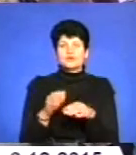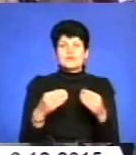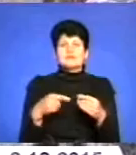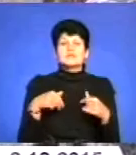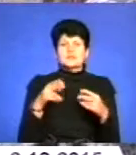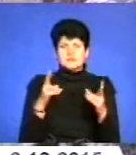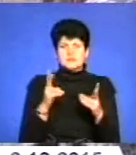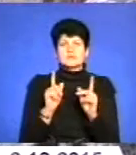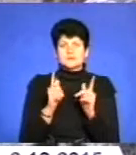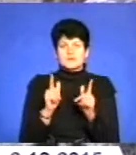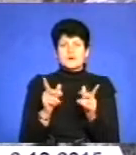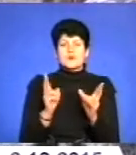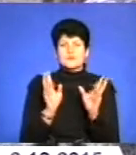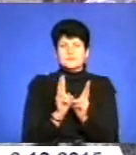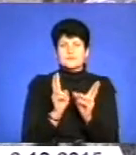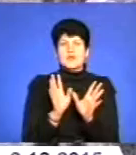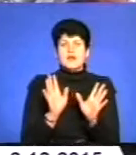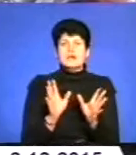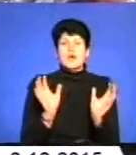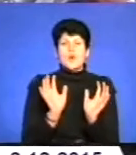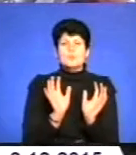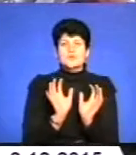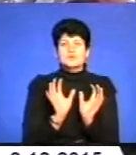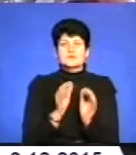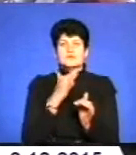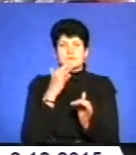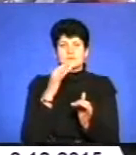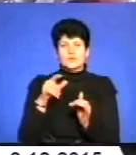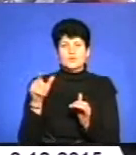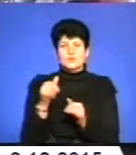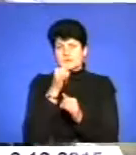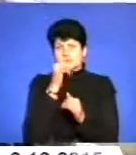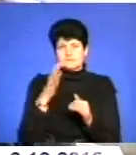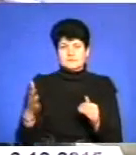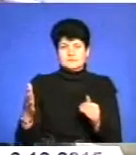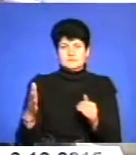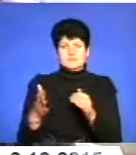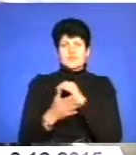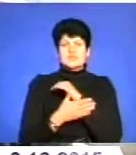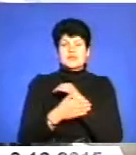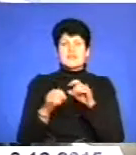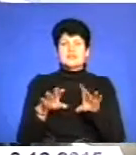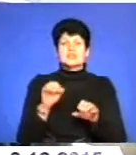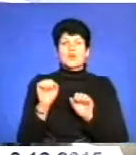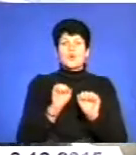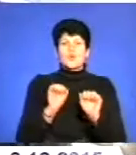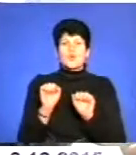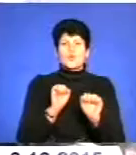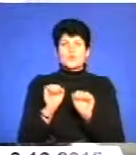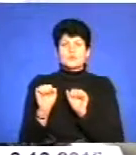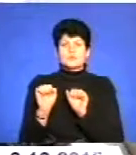зустріч, однак опікуватися багатьма людьми з обмеженими можливостями не має змоги. Останнє рішення уряду по